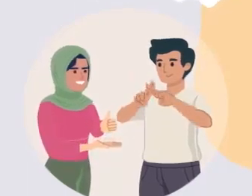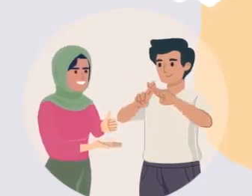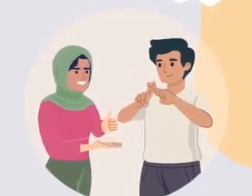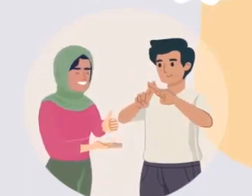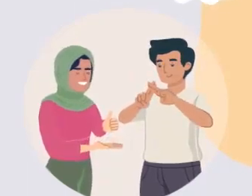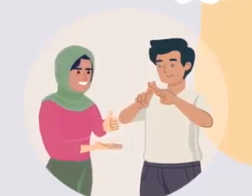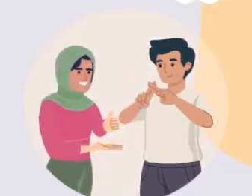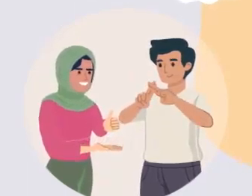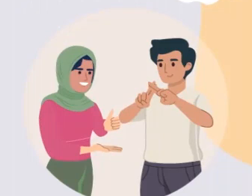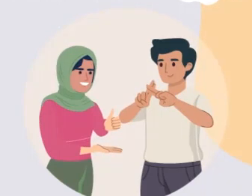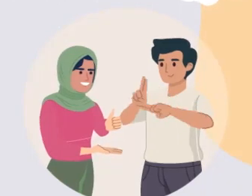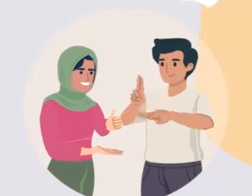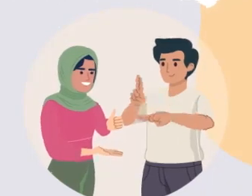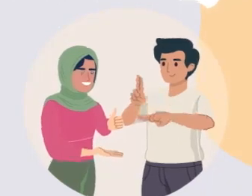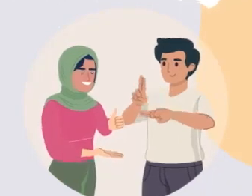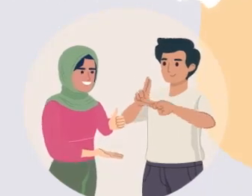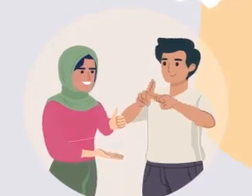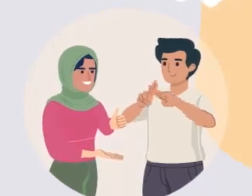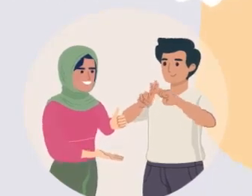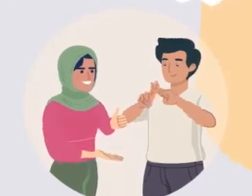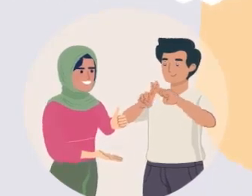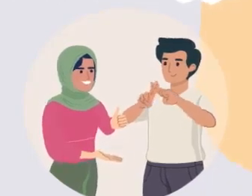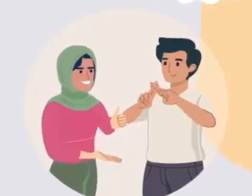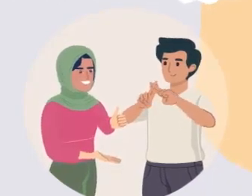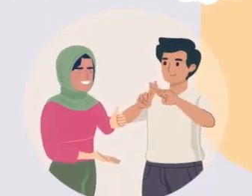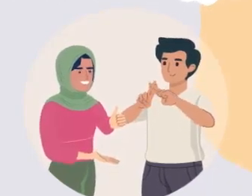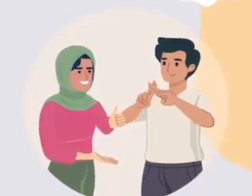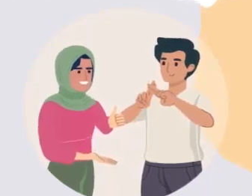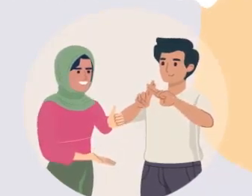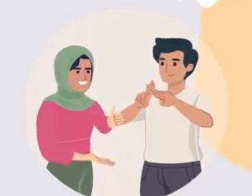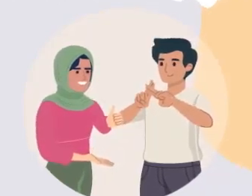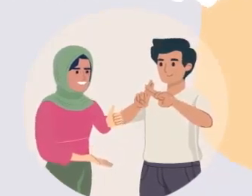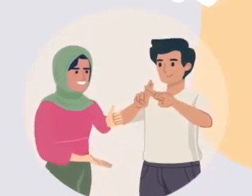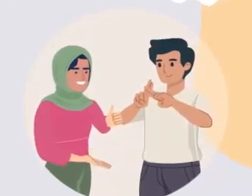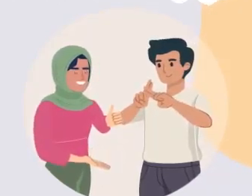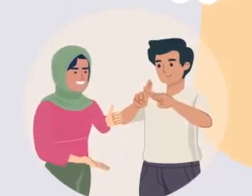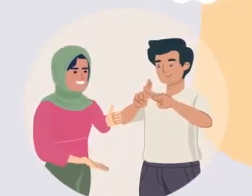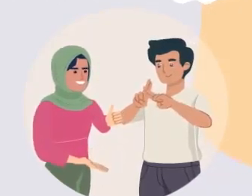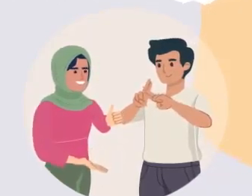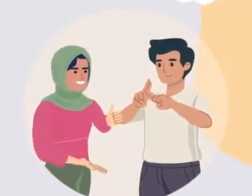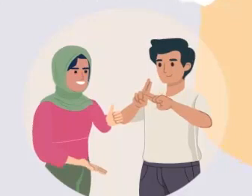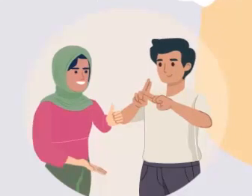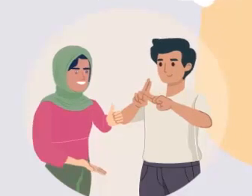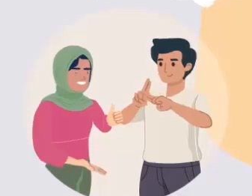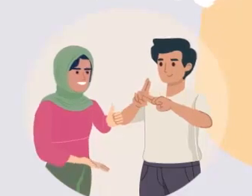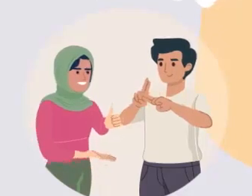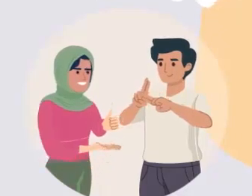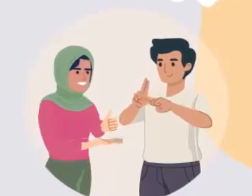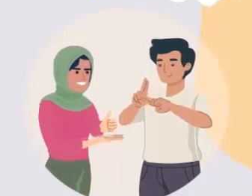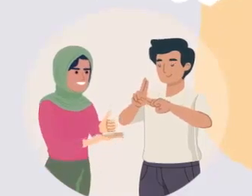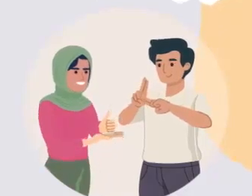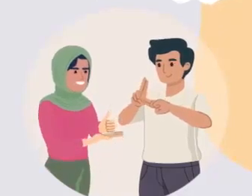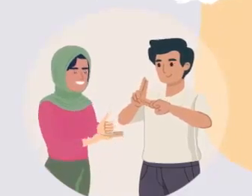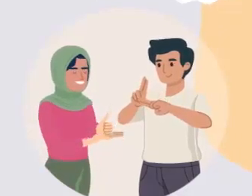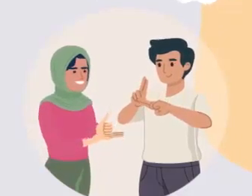بعقلين 25-30-04-65 مركز الغازية البيسارية سابقاً 70